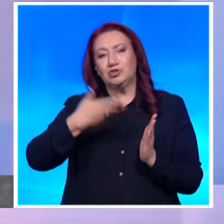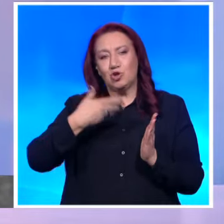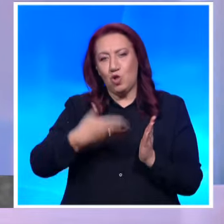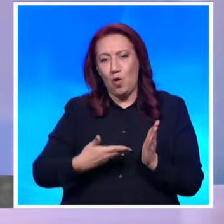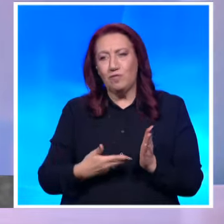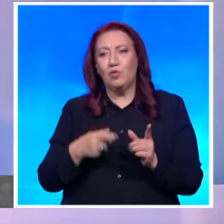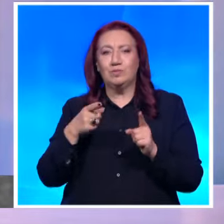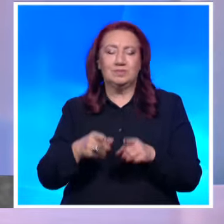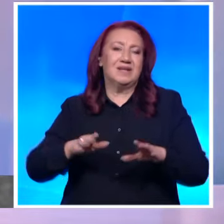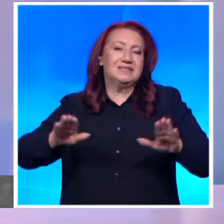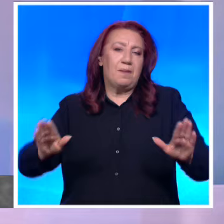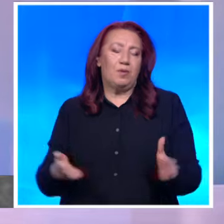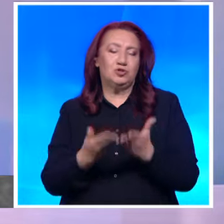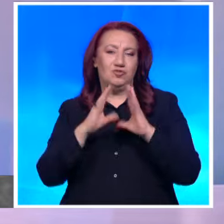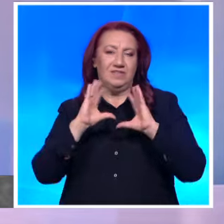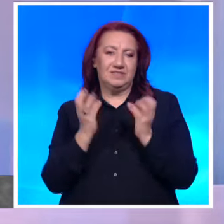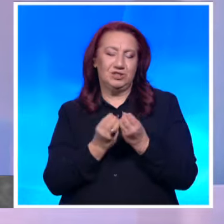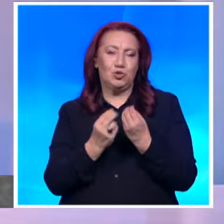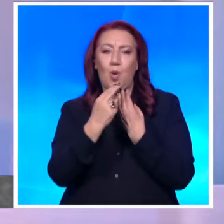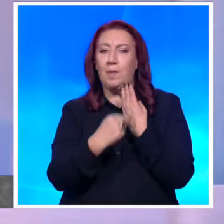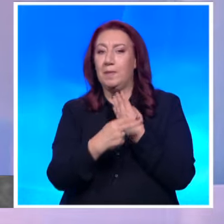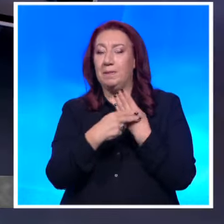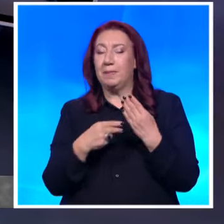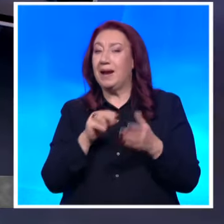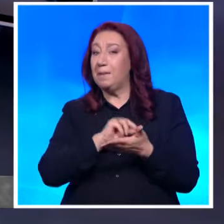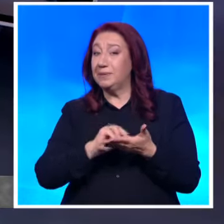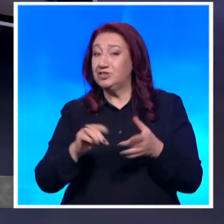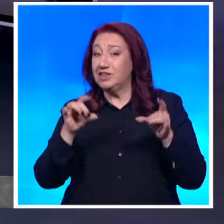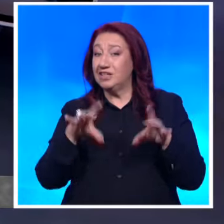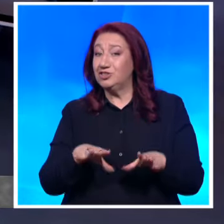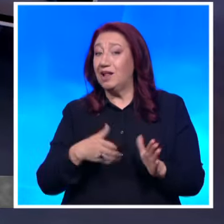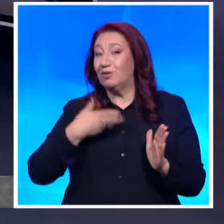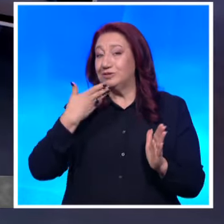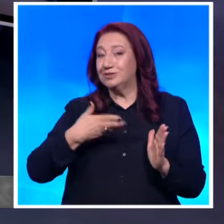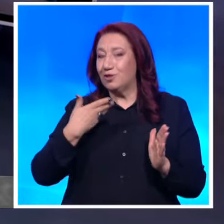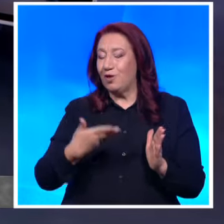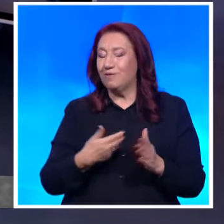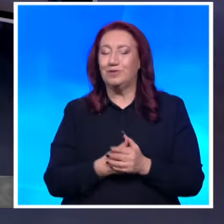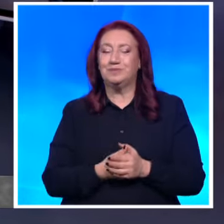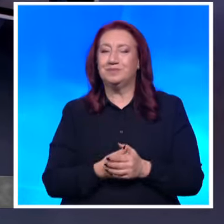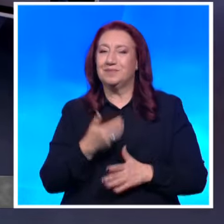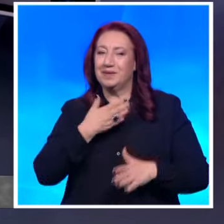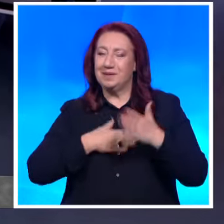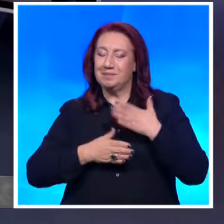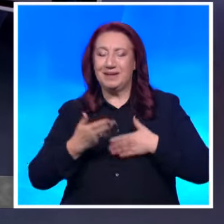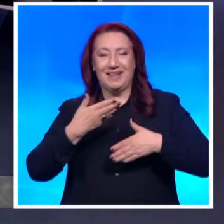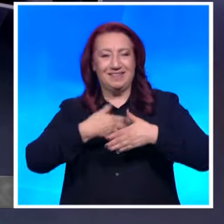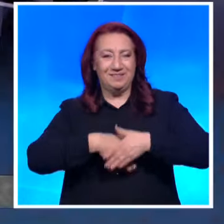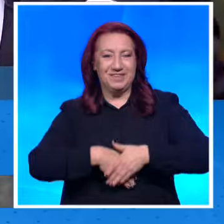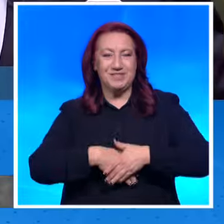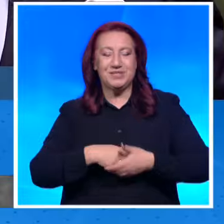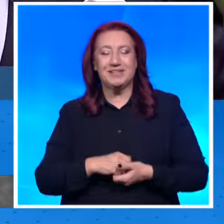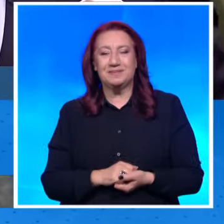Защо това казваме в началото без Словото. Много ви благодаря за това участие. Така се разделяме в празничния 24 май.